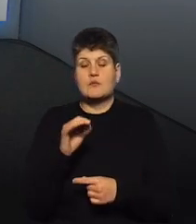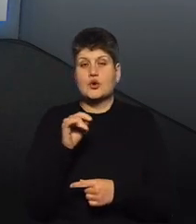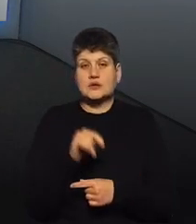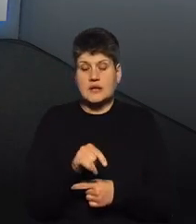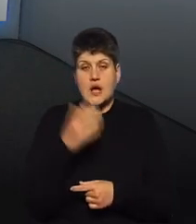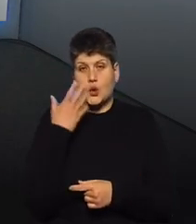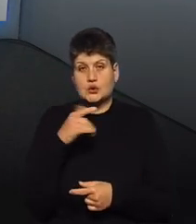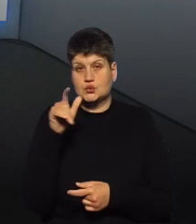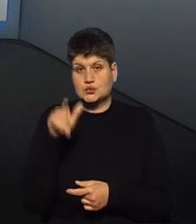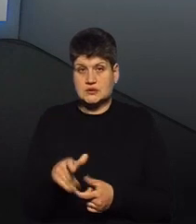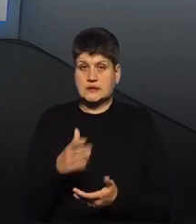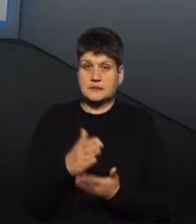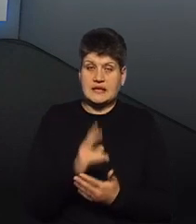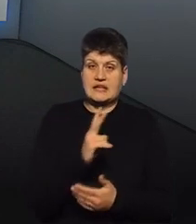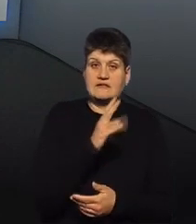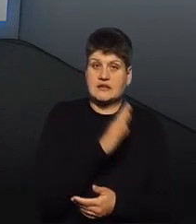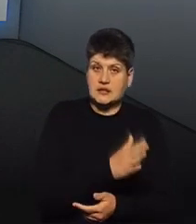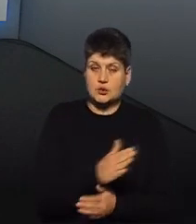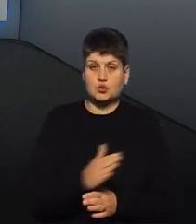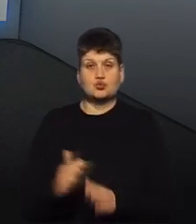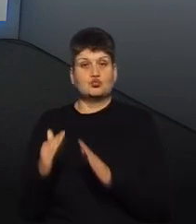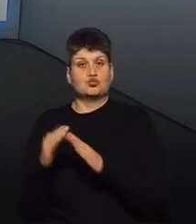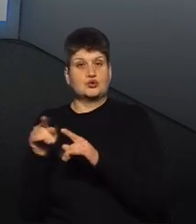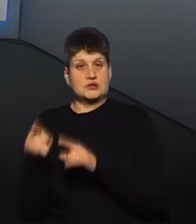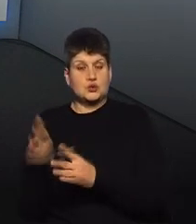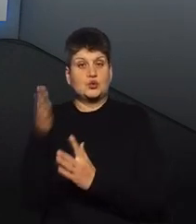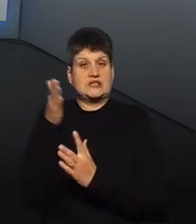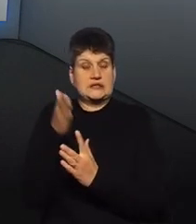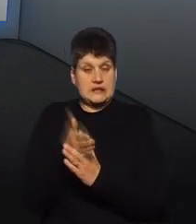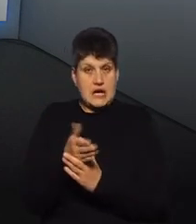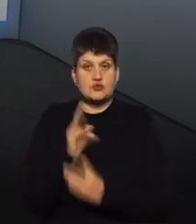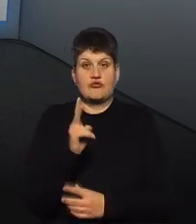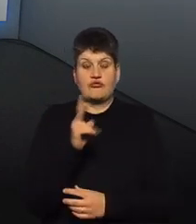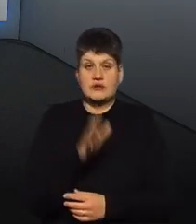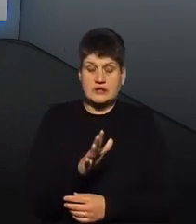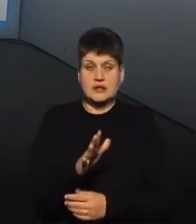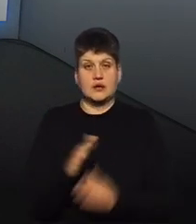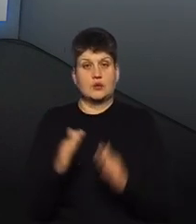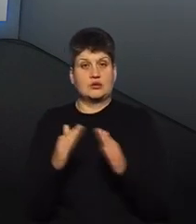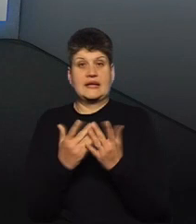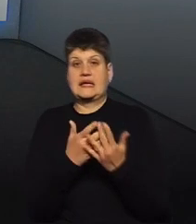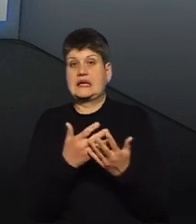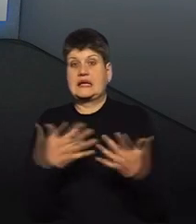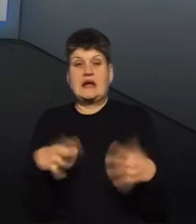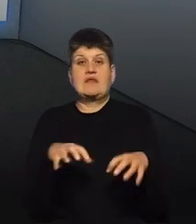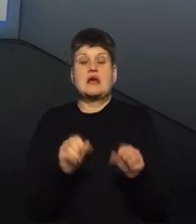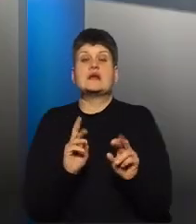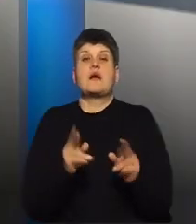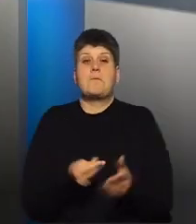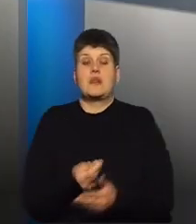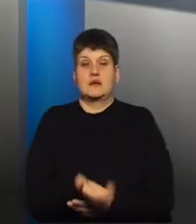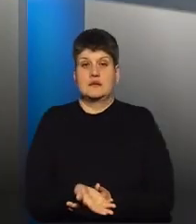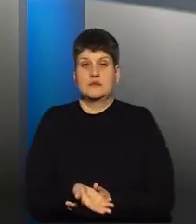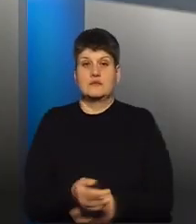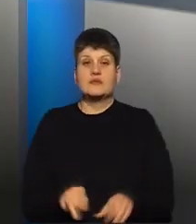і квартирою, і будинком, тоді ділиться. А якщо в квартири або будинку кілька власників, як тоді платити? Також передбачено,